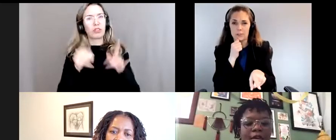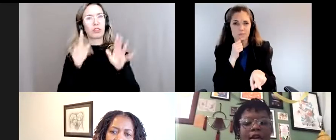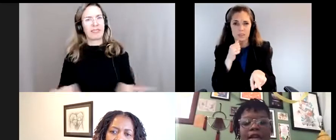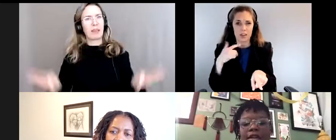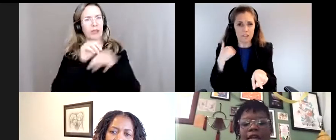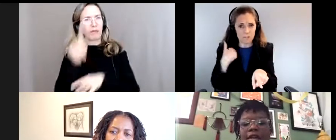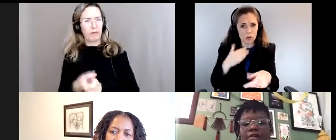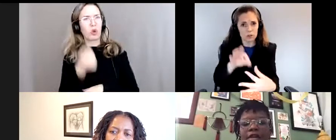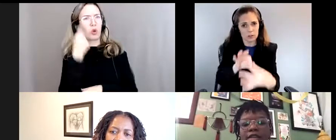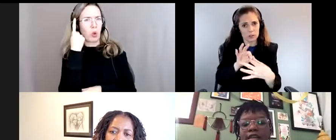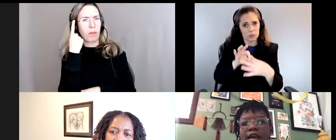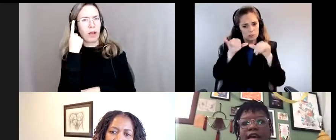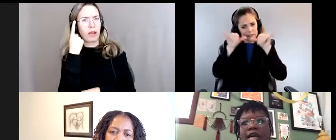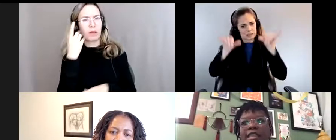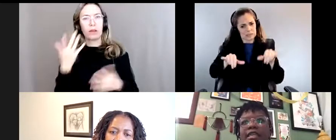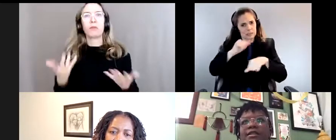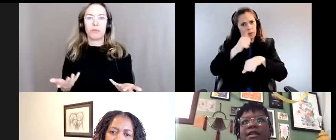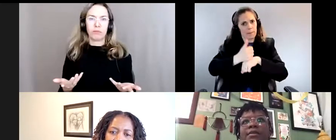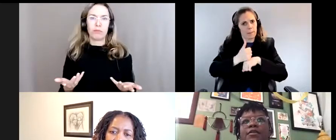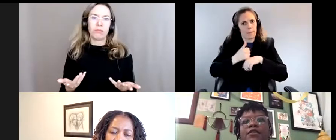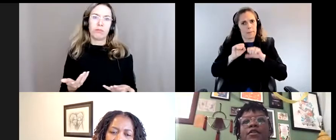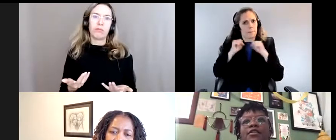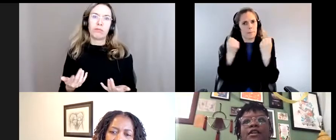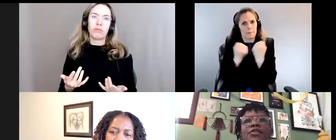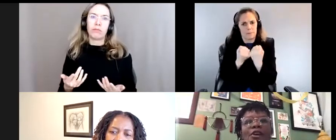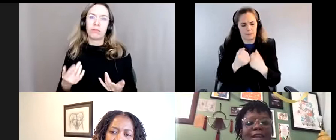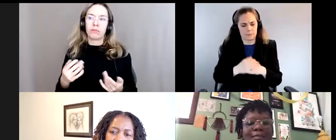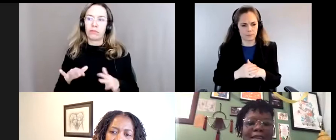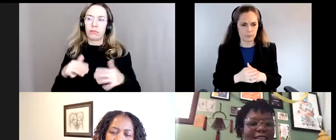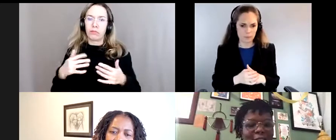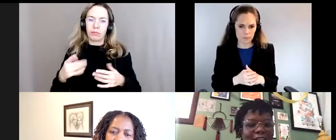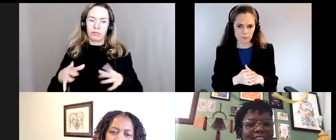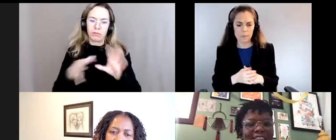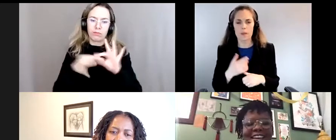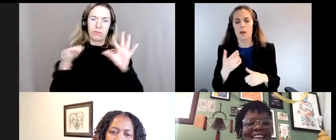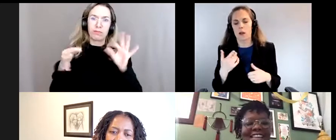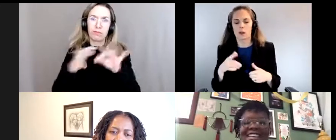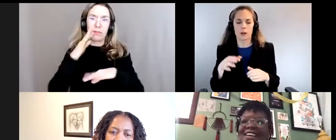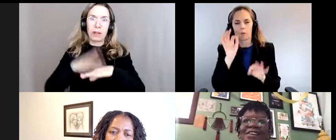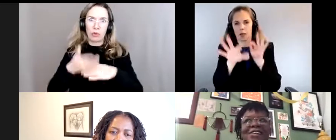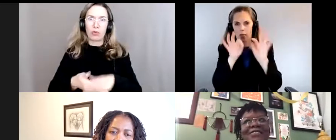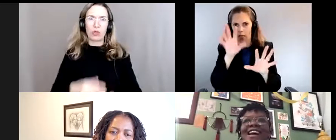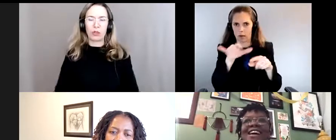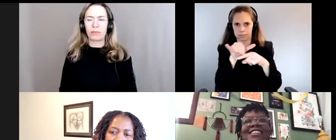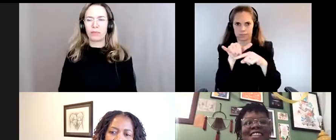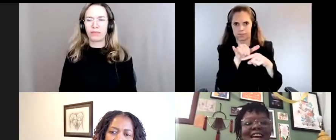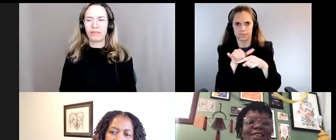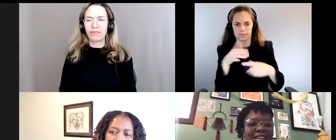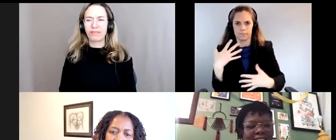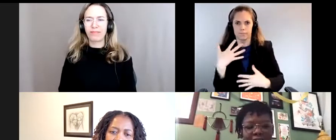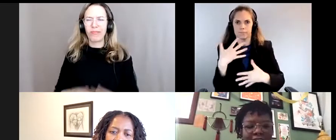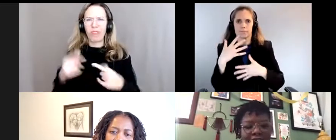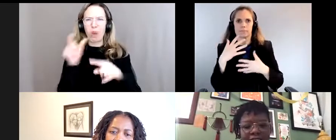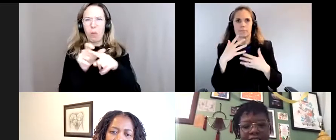comprendre et c'est sur quoi je vais baser tout ce que je vais dire. Donc, j'utilise des mots qui font un peu